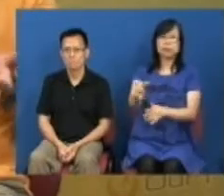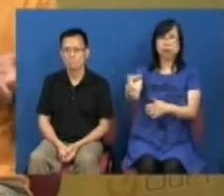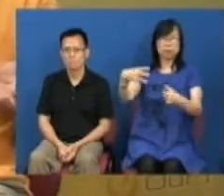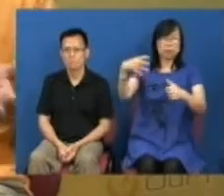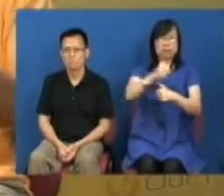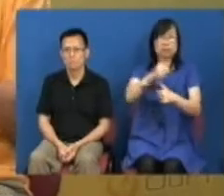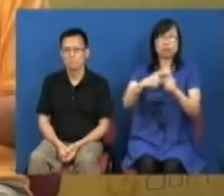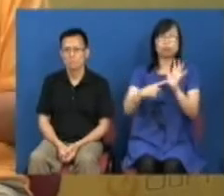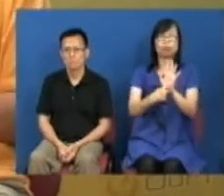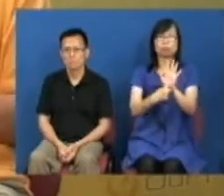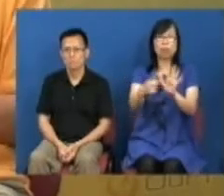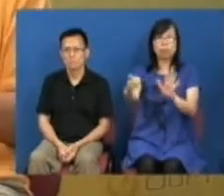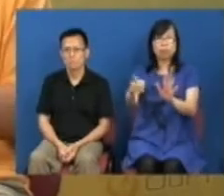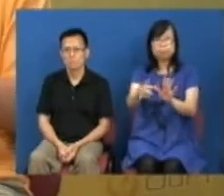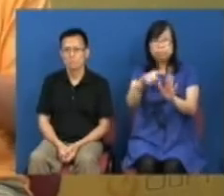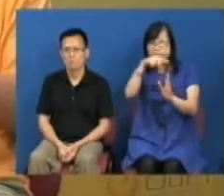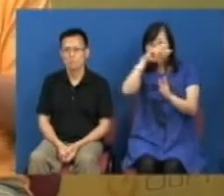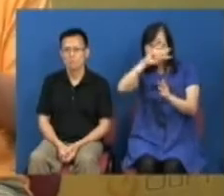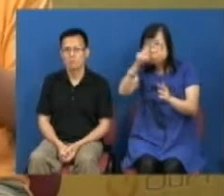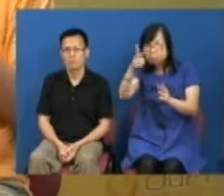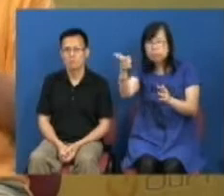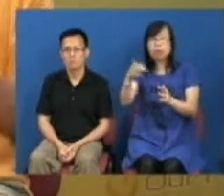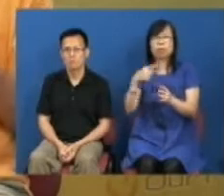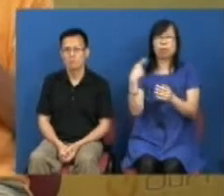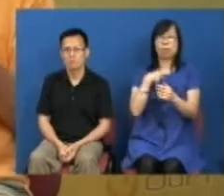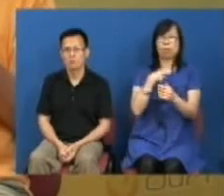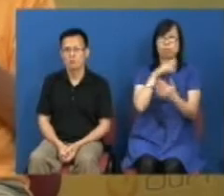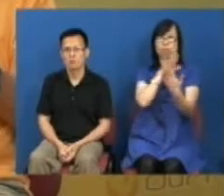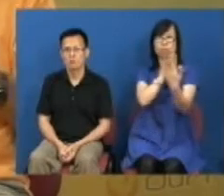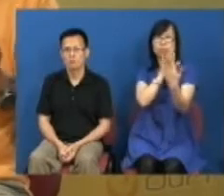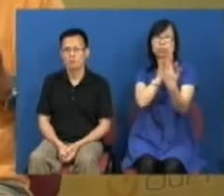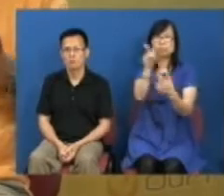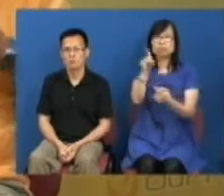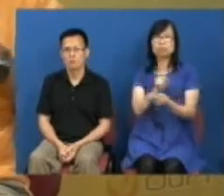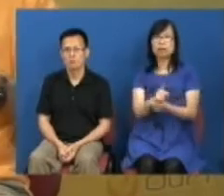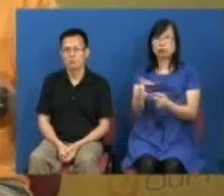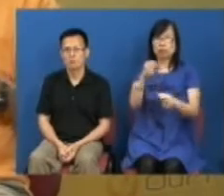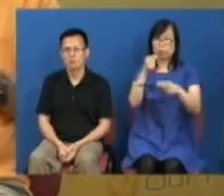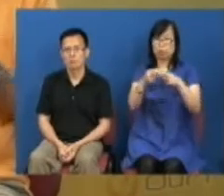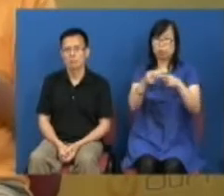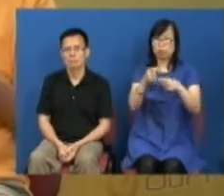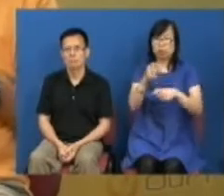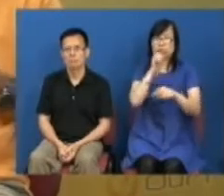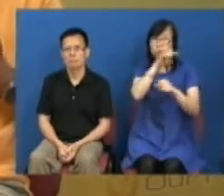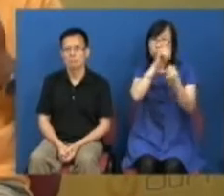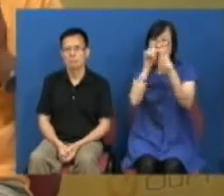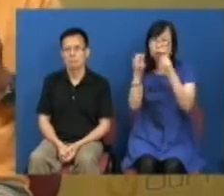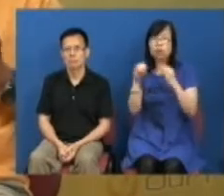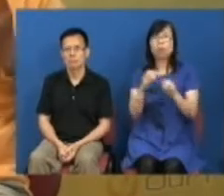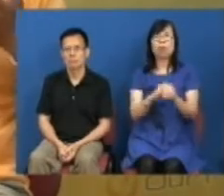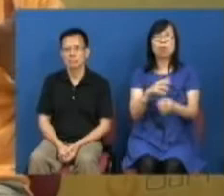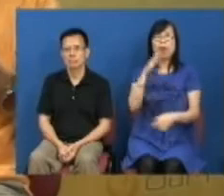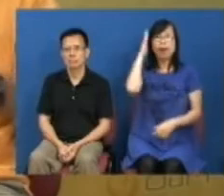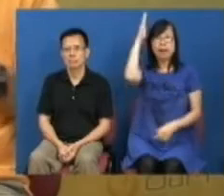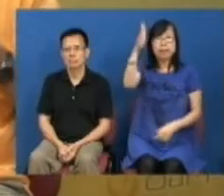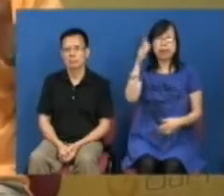矛盾转移到他们身上这其实是对我们去做公共政策的讨论或者是希望政府